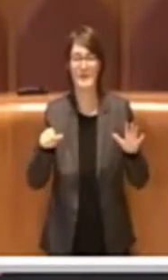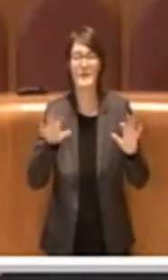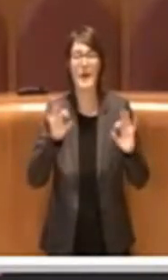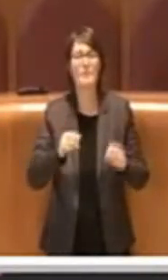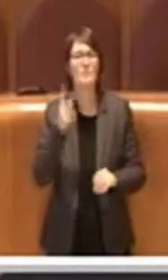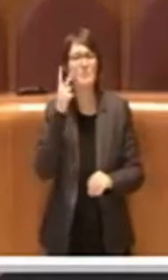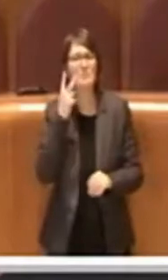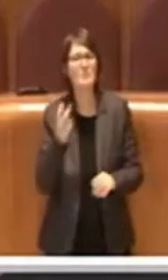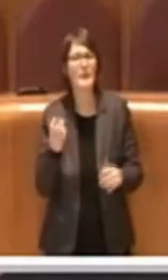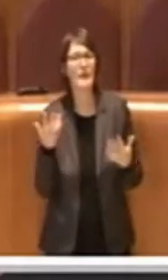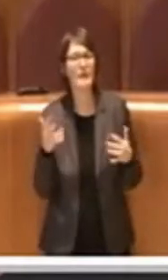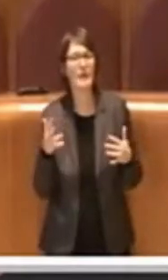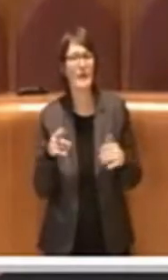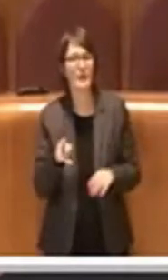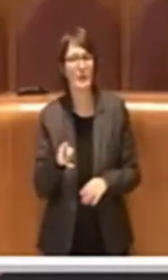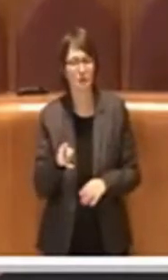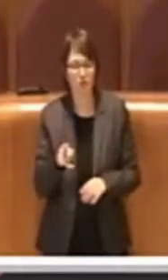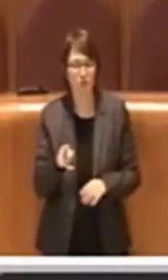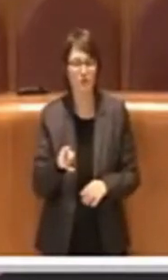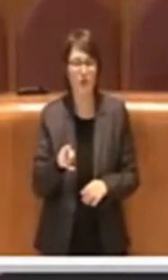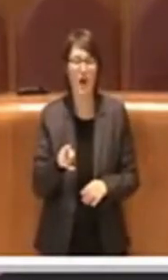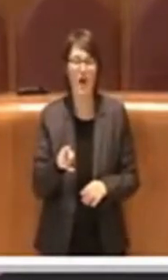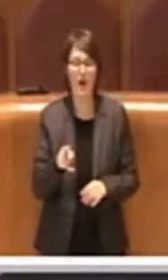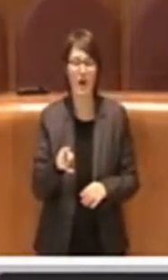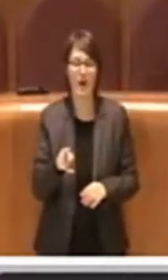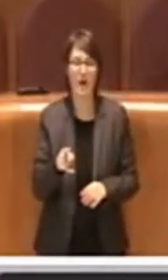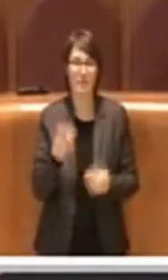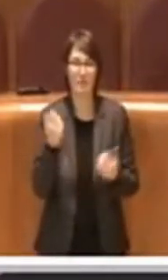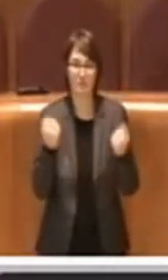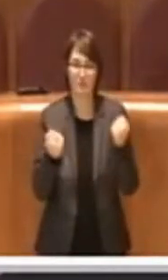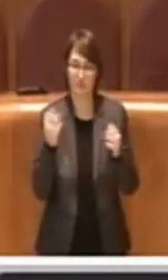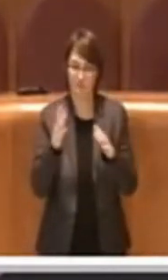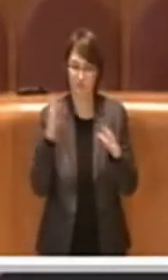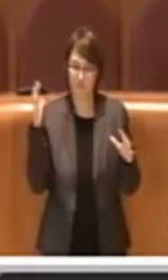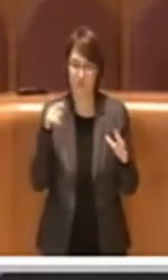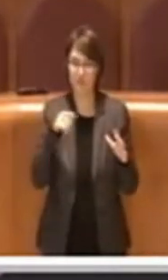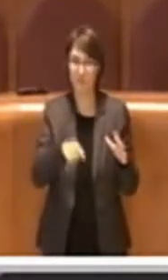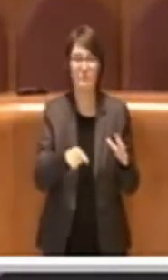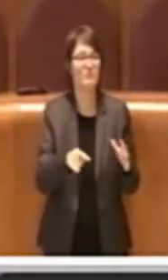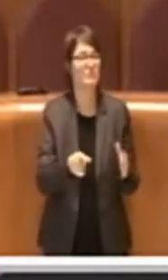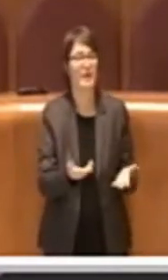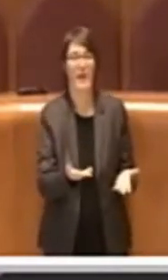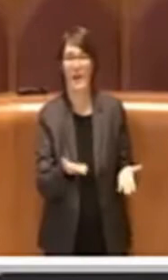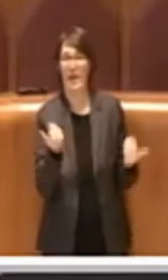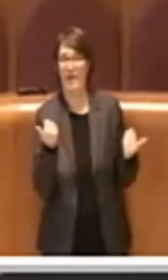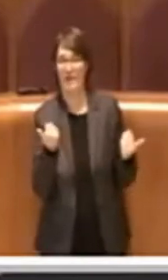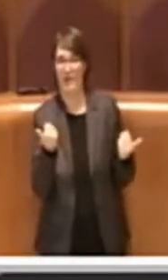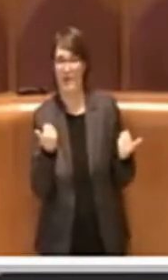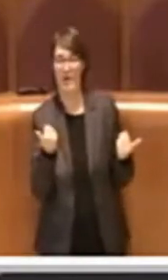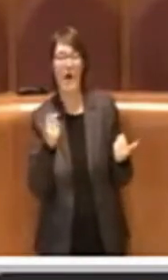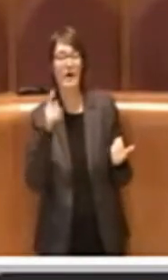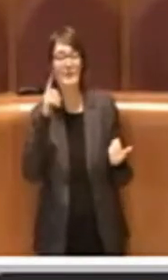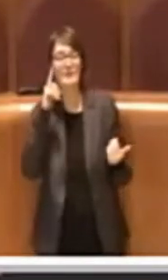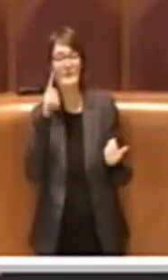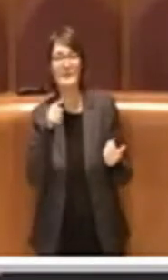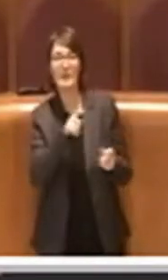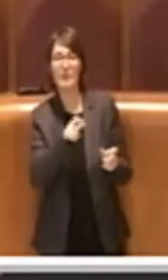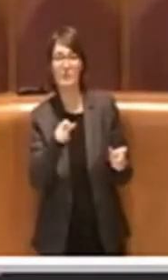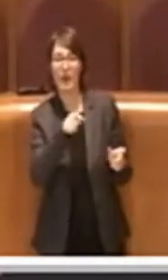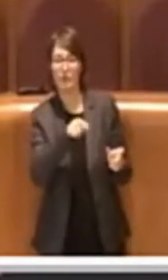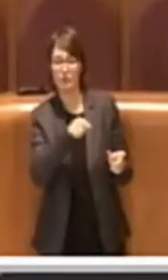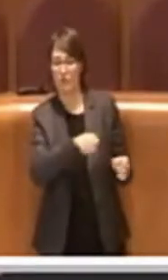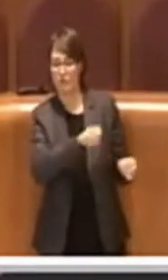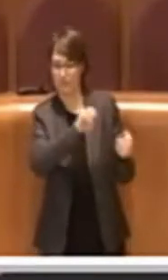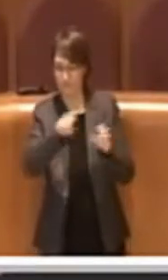ritiro del mezzo nei casi in cui i soggetti che sversano